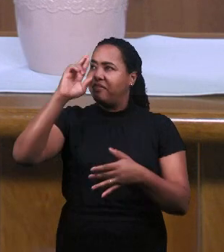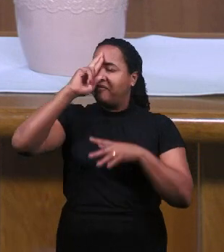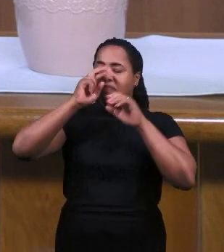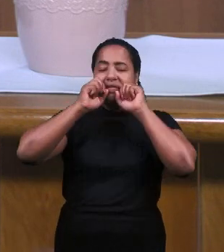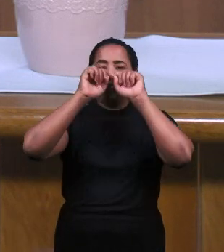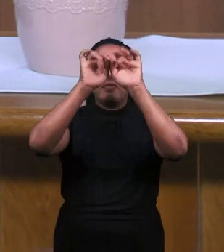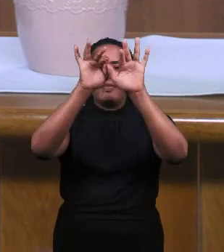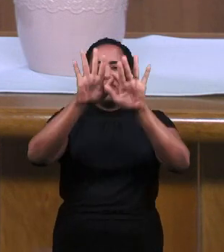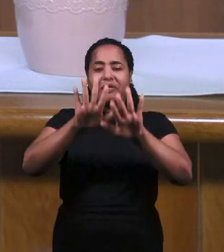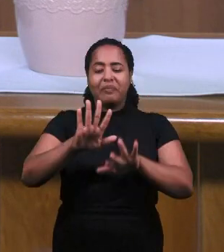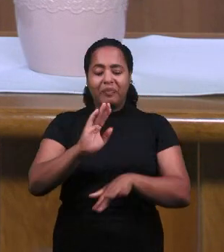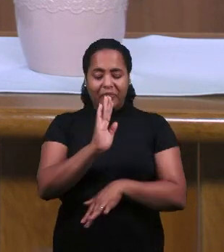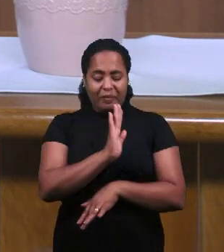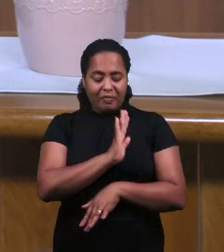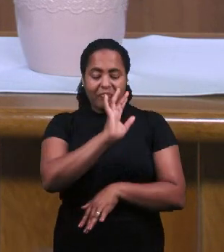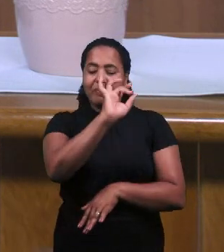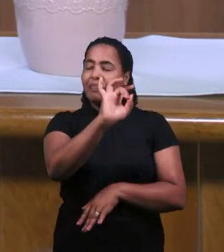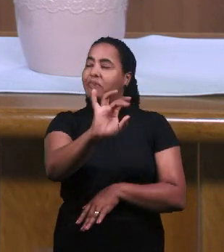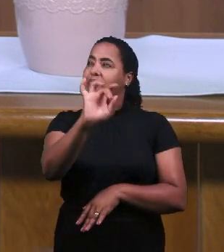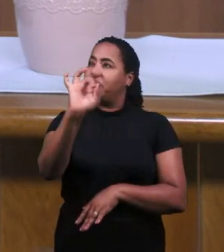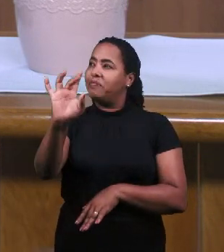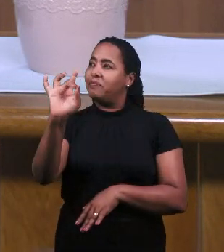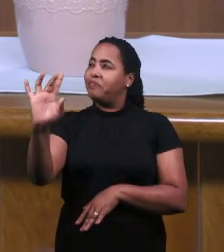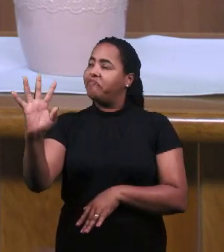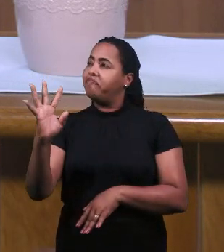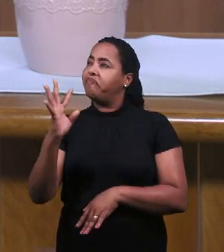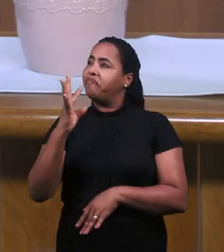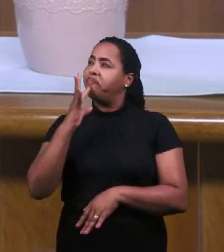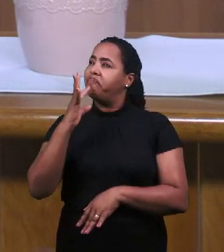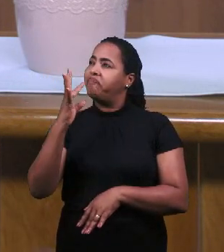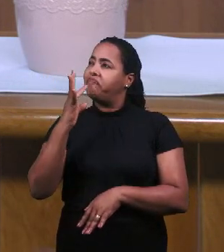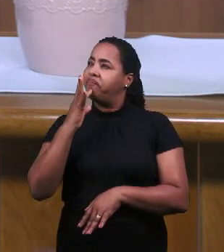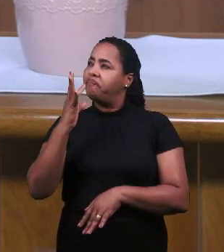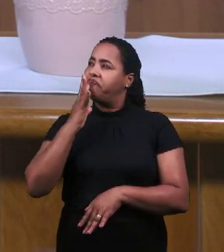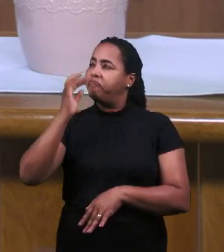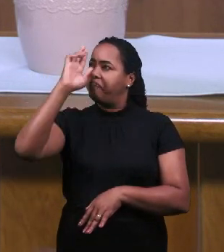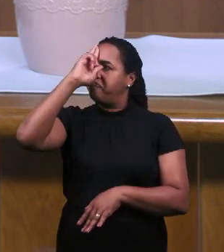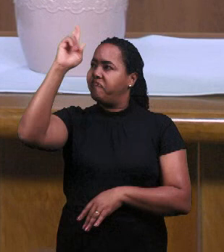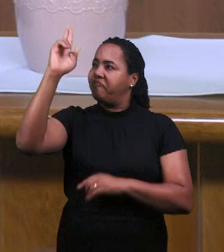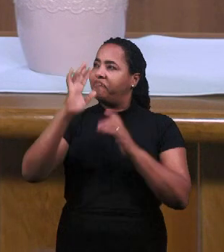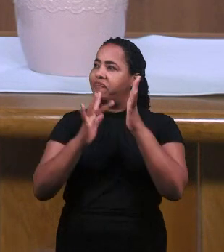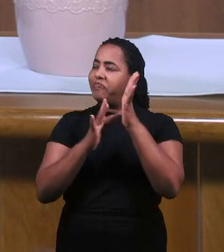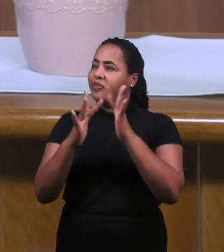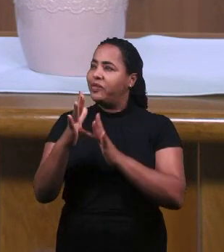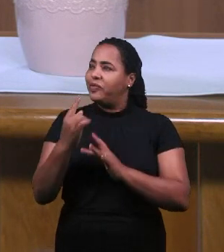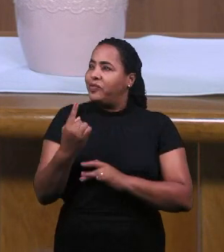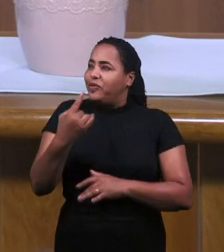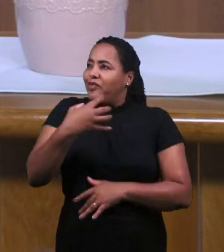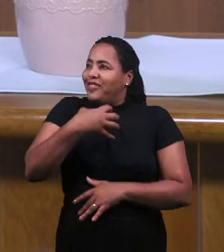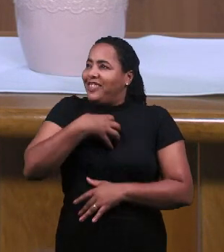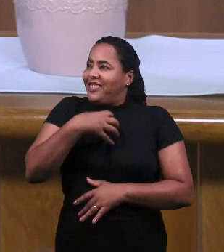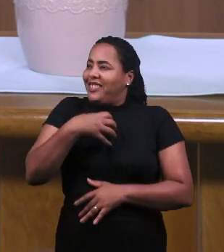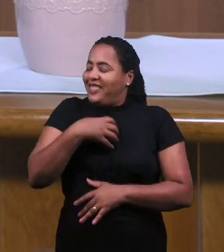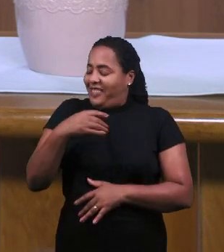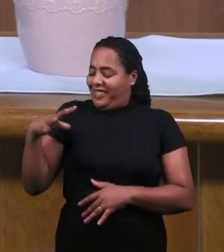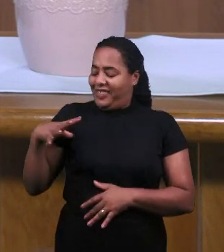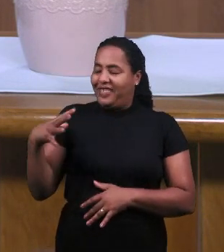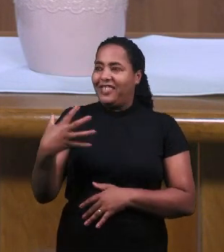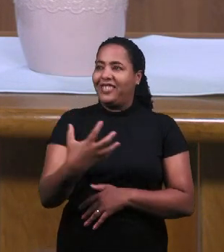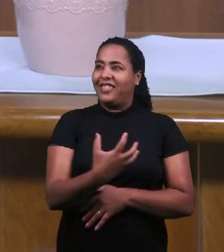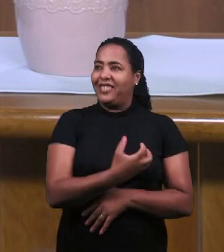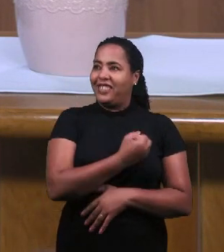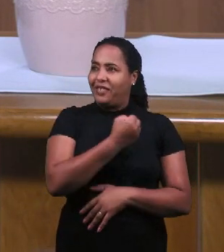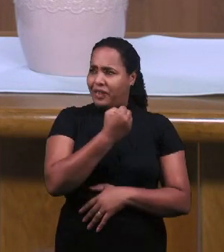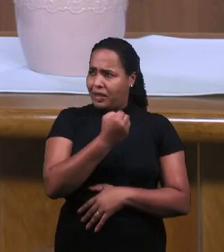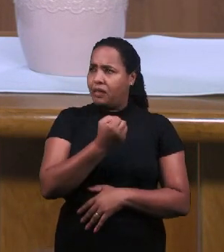просим о благословении Твоем на каждого, чтобы каждый